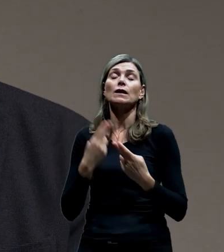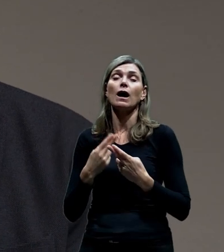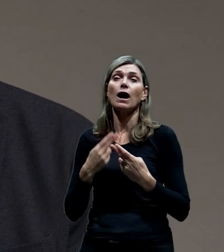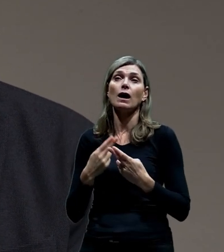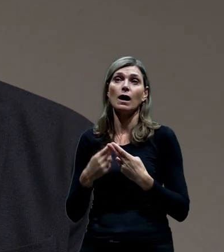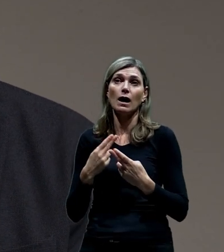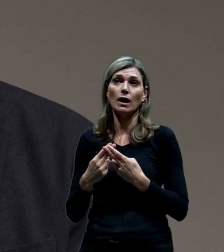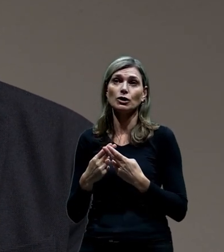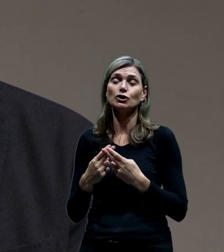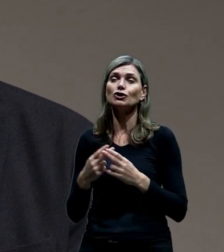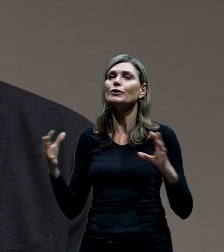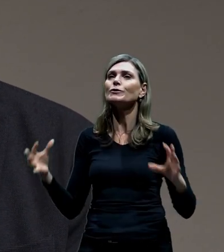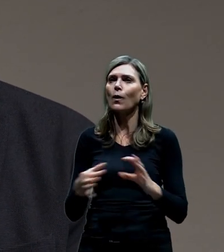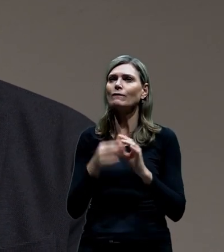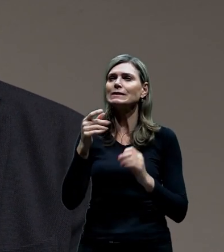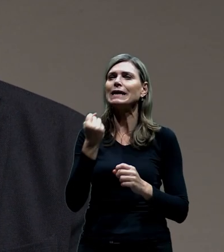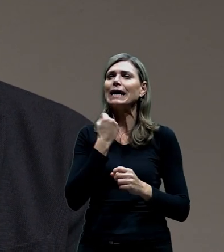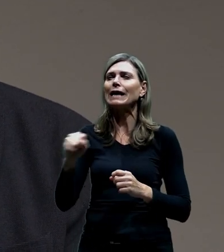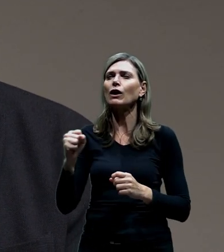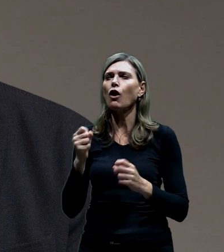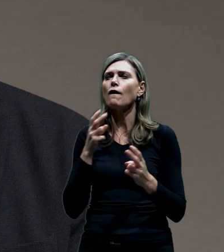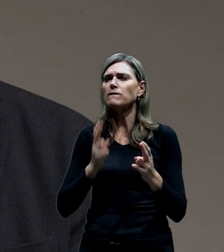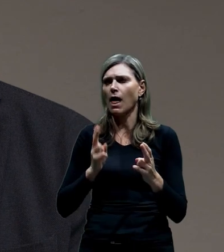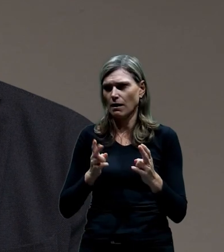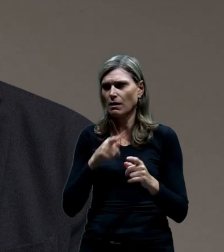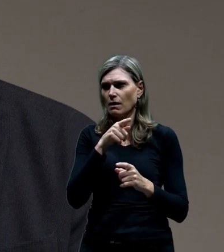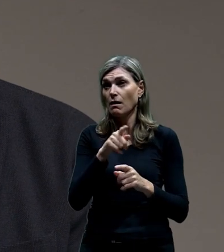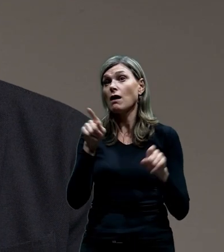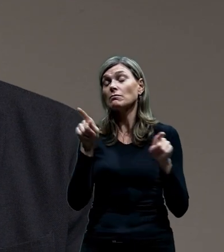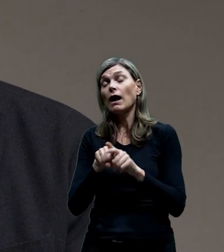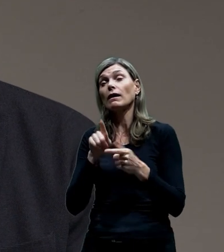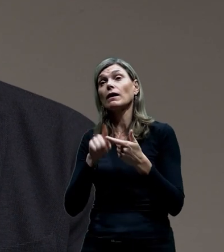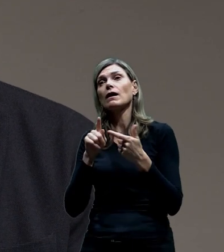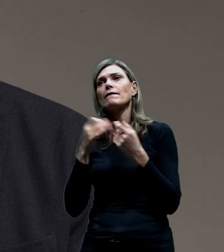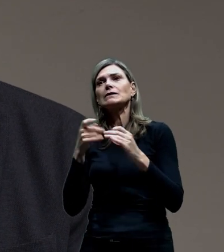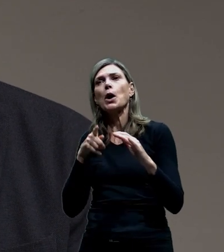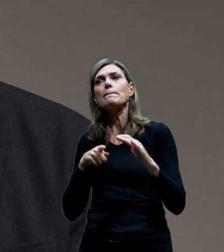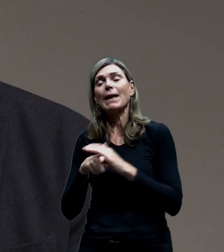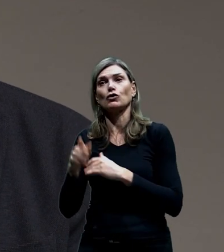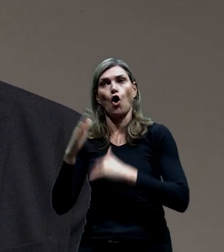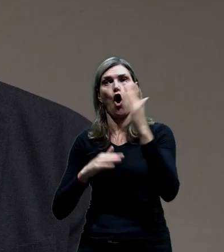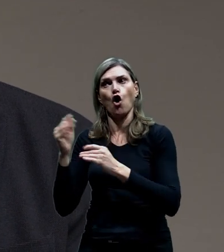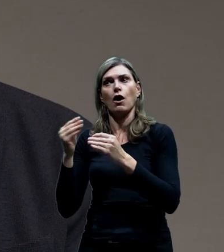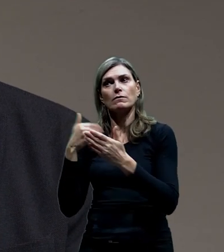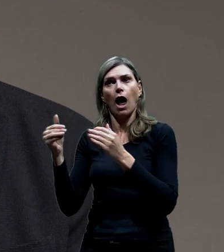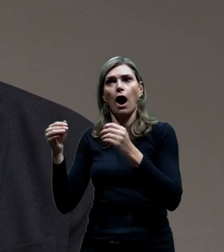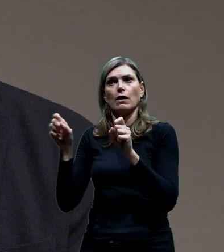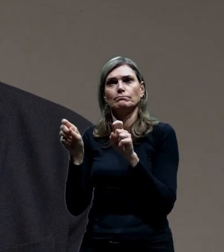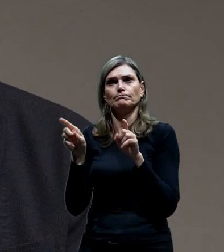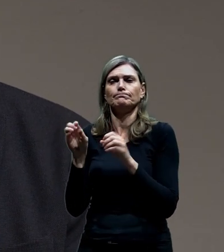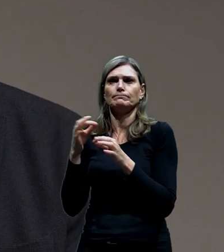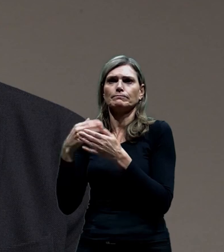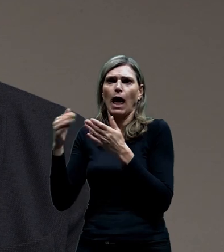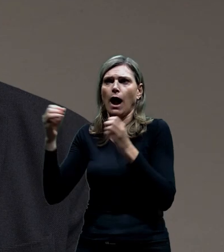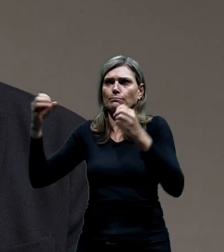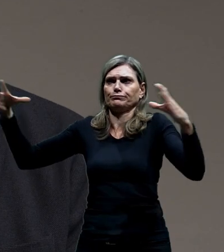vysokorochlostní železnice a třeba i pro odlužování metra, aby mohly vznikat kapacitní P